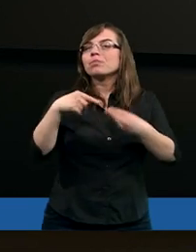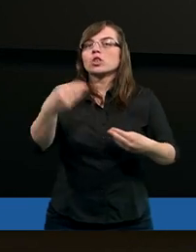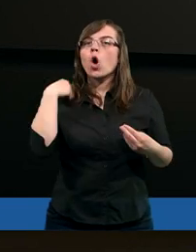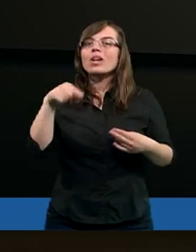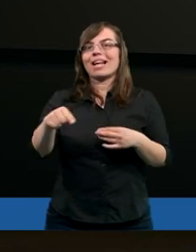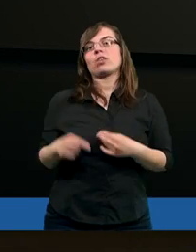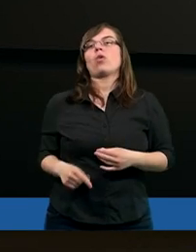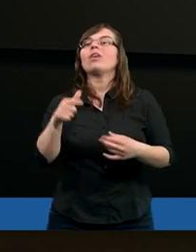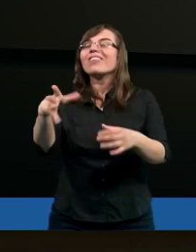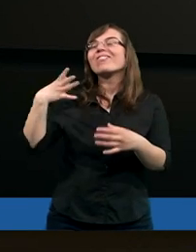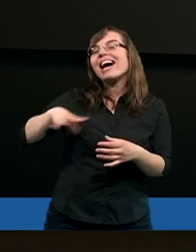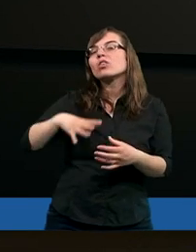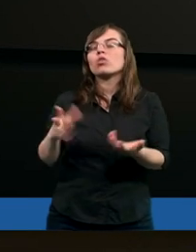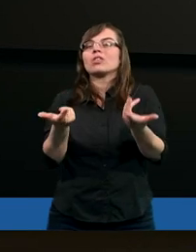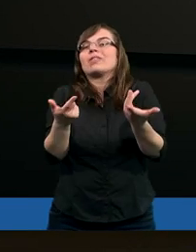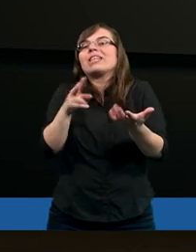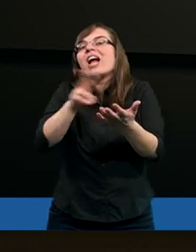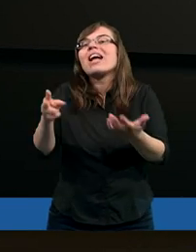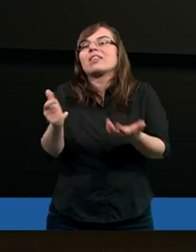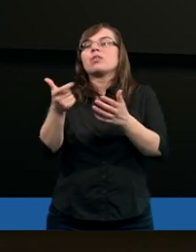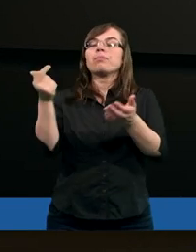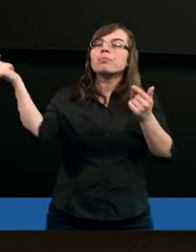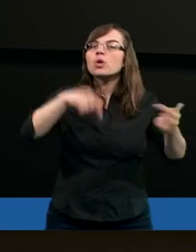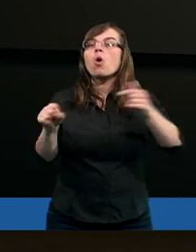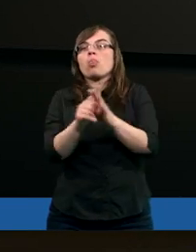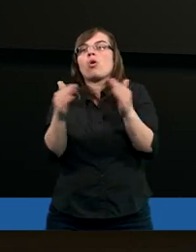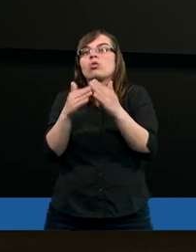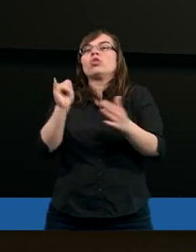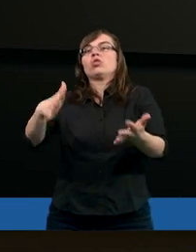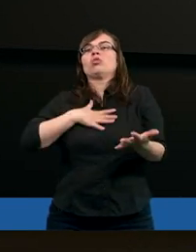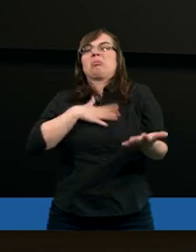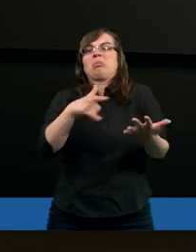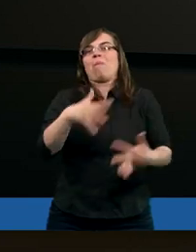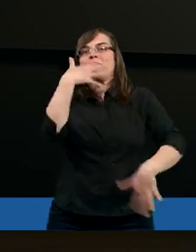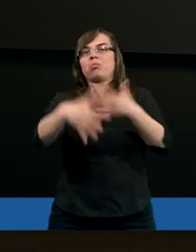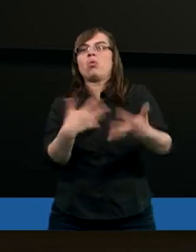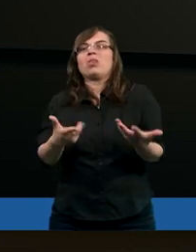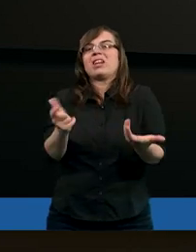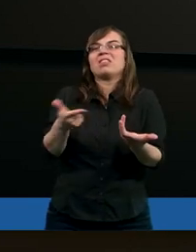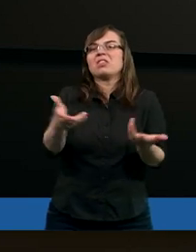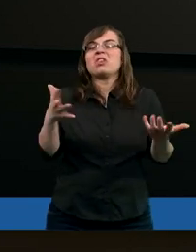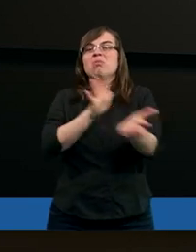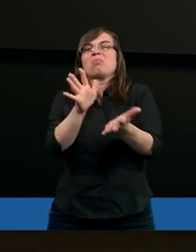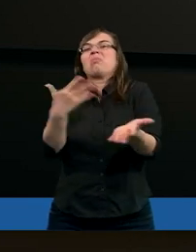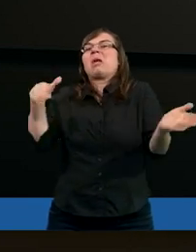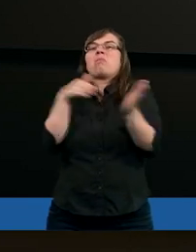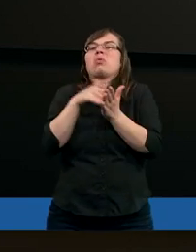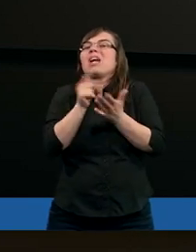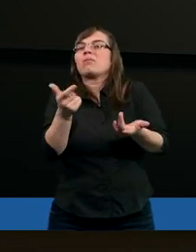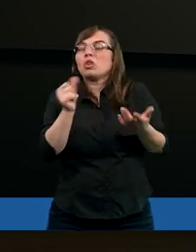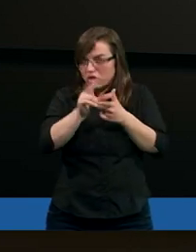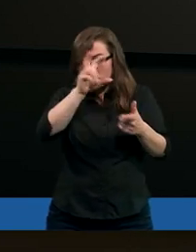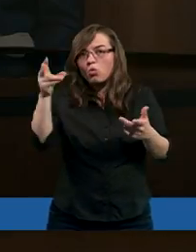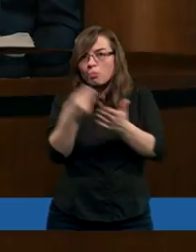że to jest wartościowy przedmiot. Przychodzimy do domu i to jest bubel. Kupiliście coś takiego już?